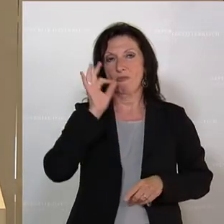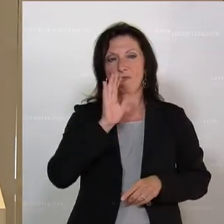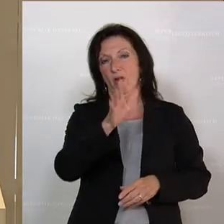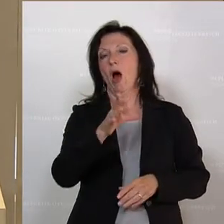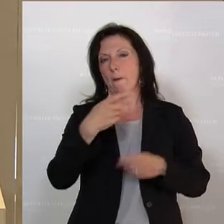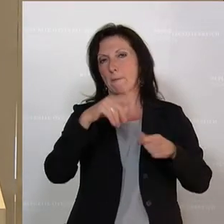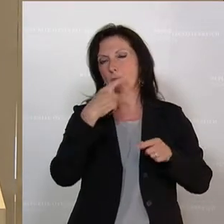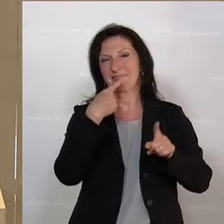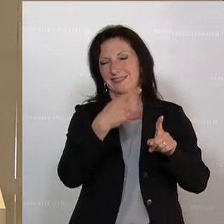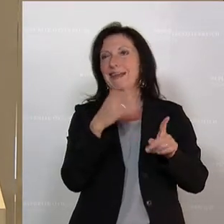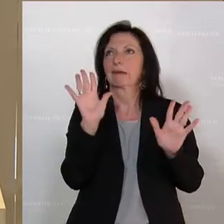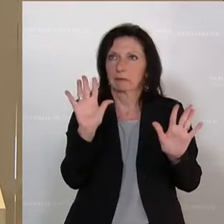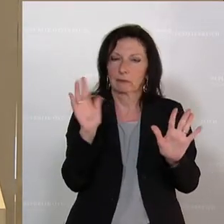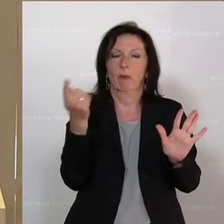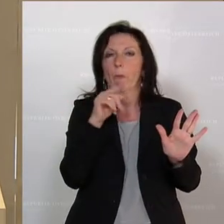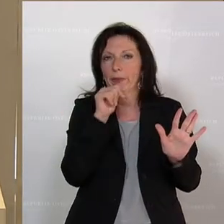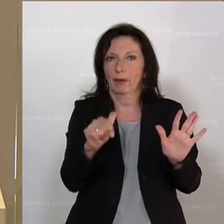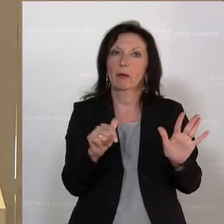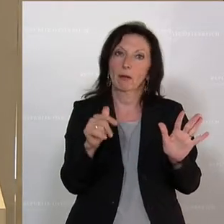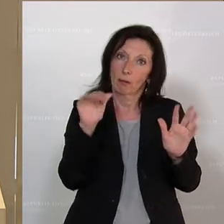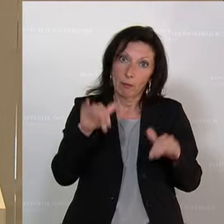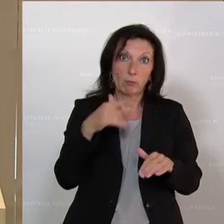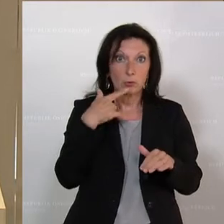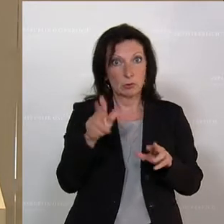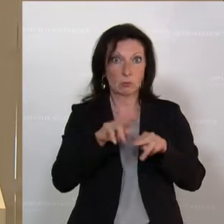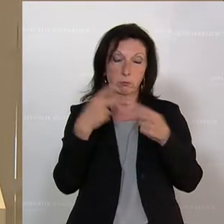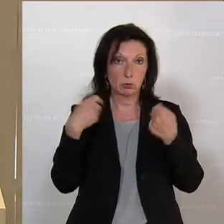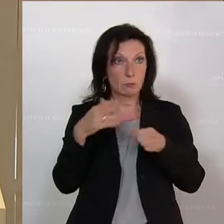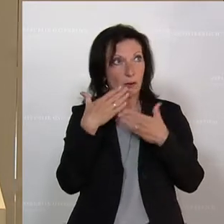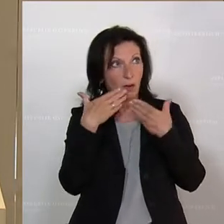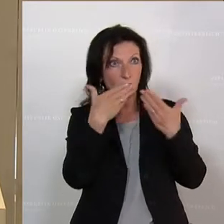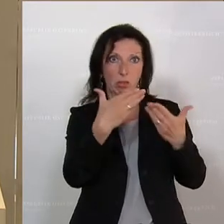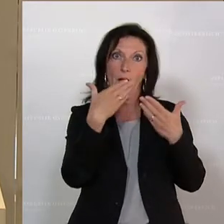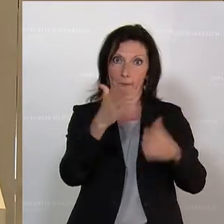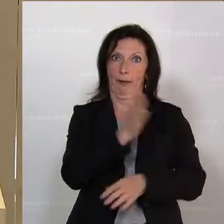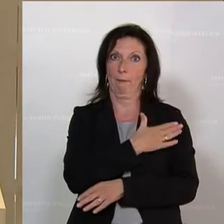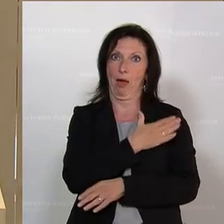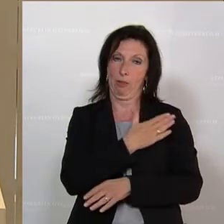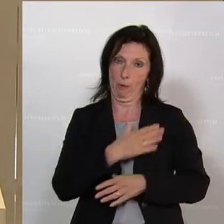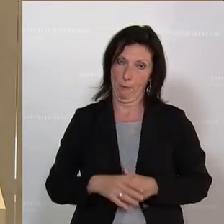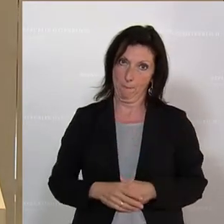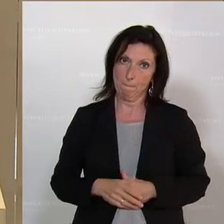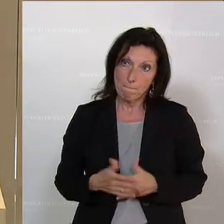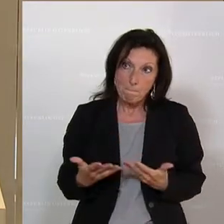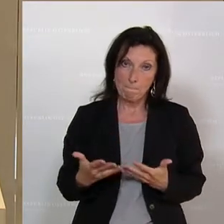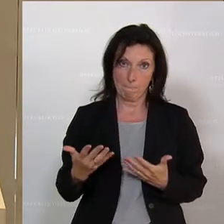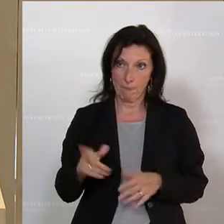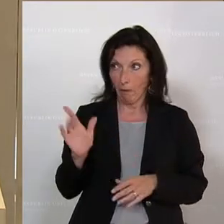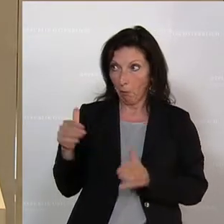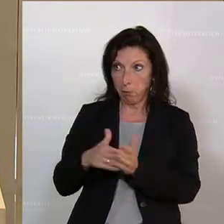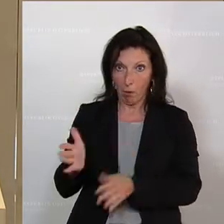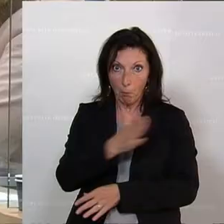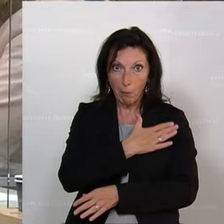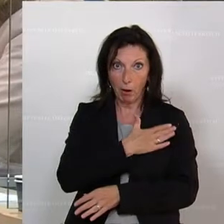weit gekommen. Dafür auch danke dem Bundespräsidenten dafür, für seine mahnenden Worte, an die Sie anscheinend auch erst gebraucht